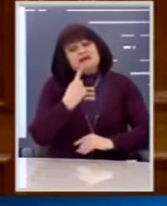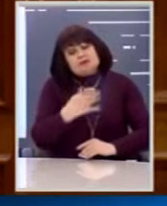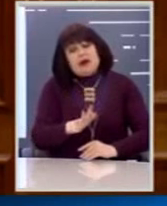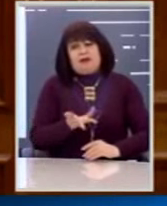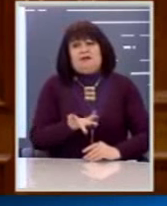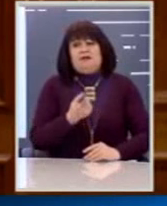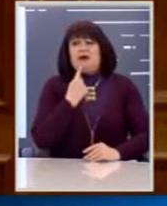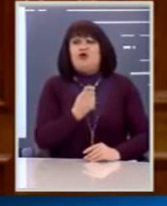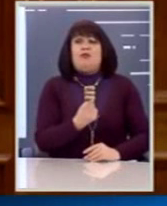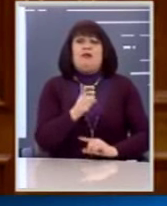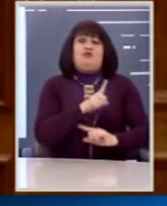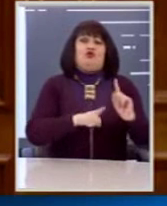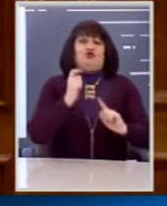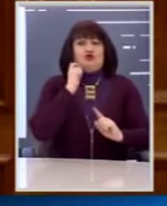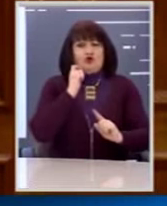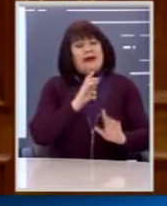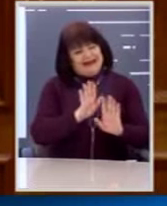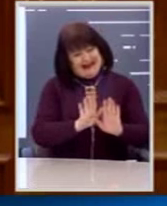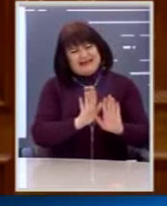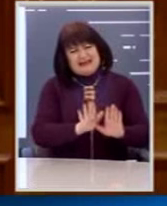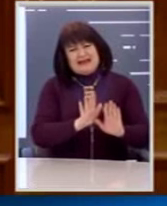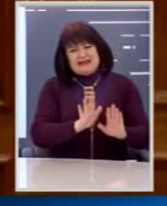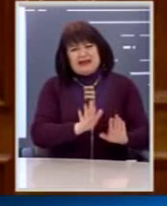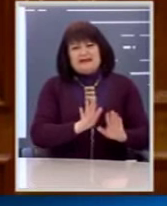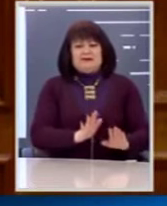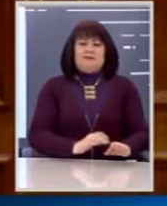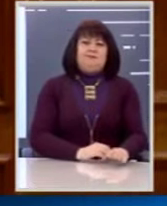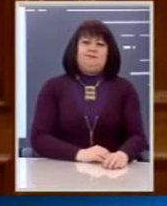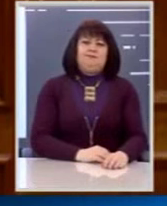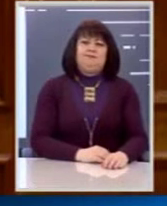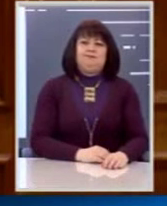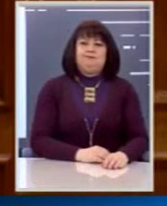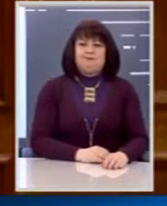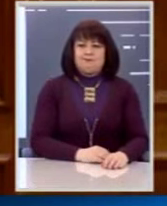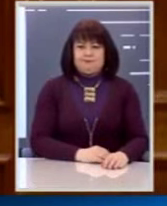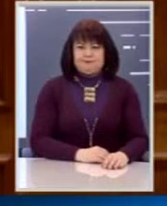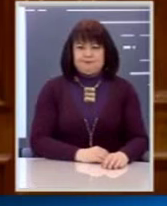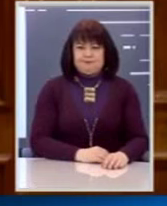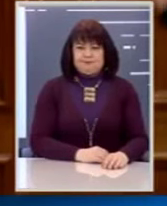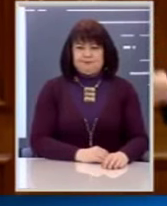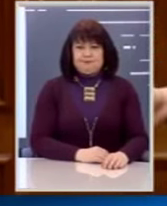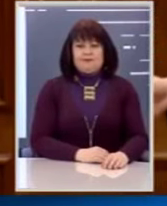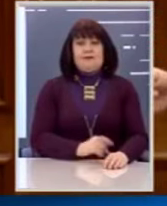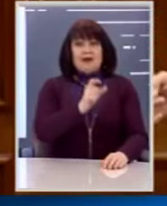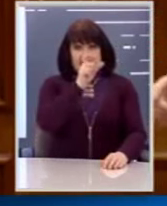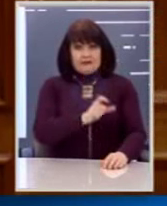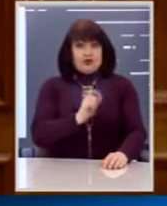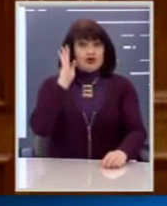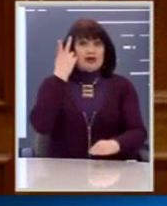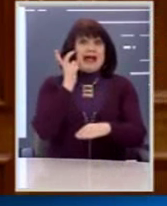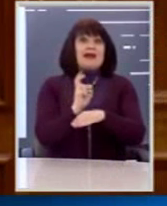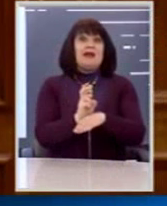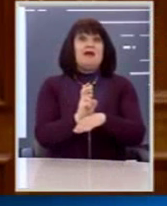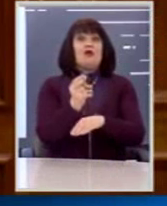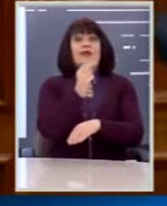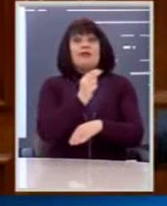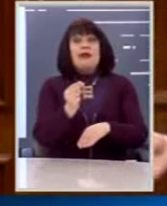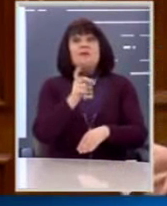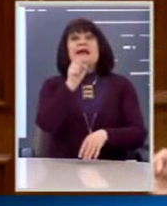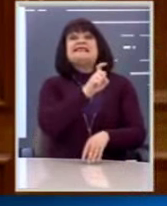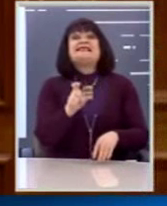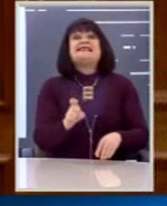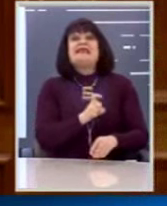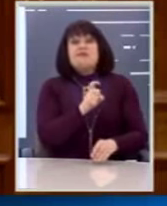Έχω πει ποιος είναι. Εντάξει κύριε Πολάκη. Εντάξει. Αυτός που αρχιοθέτησε την υπόθεση σήμερς ο ΣΕ